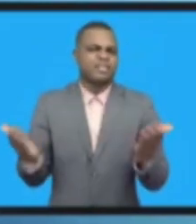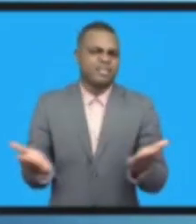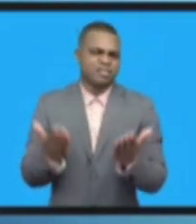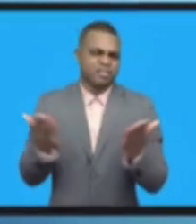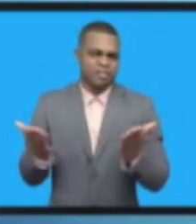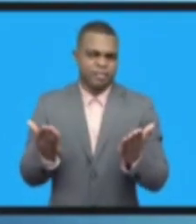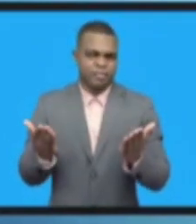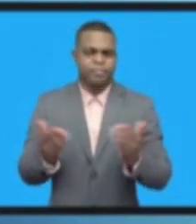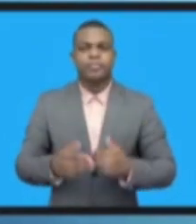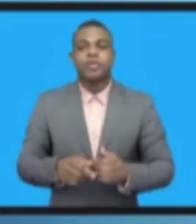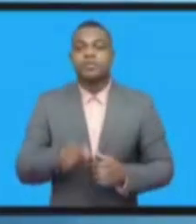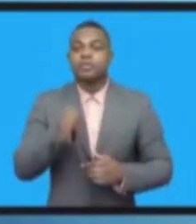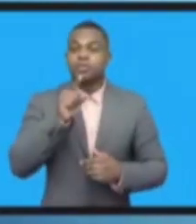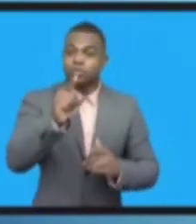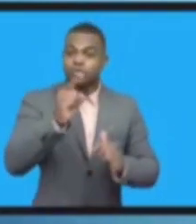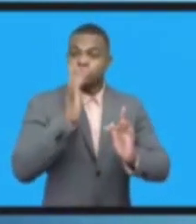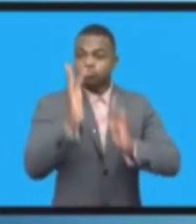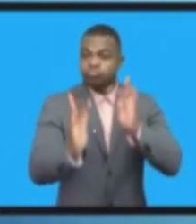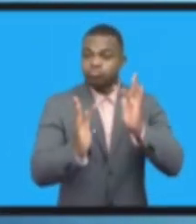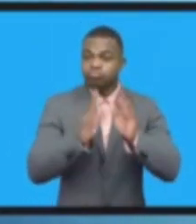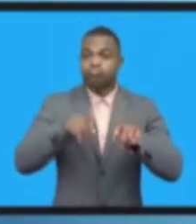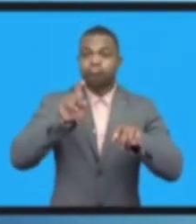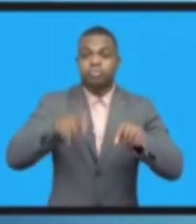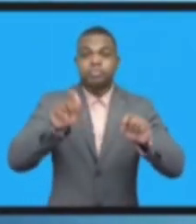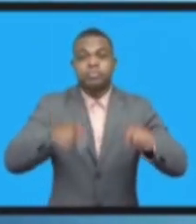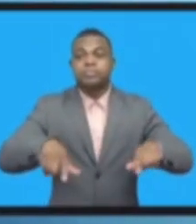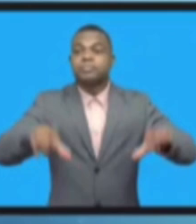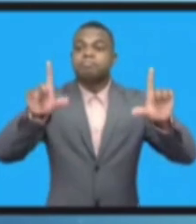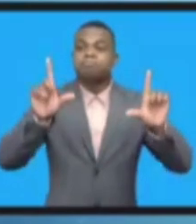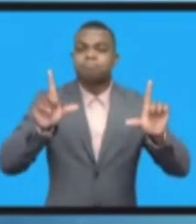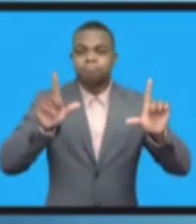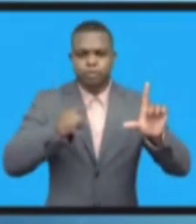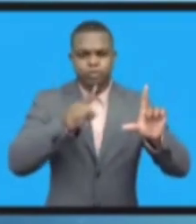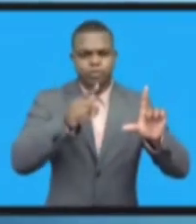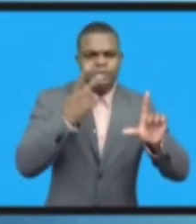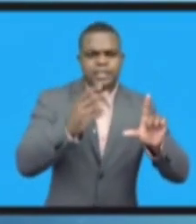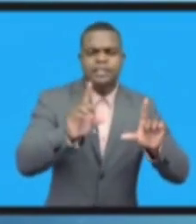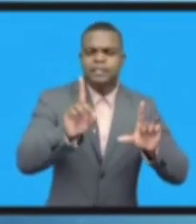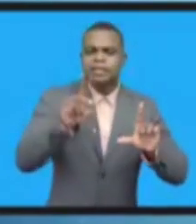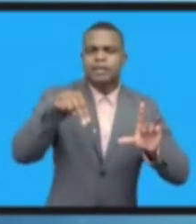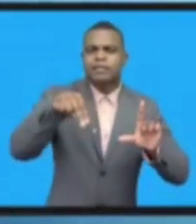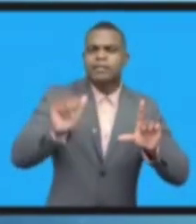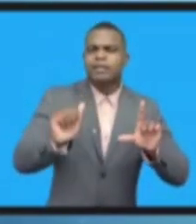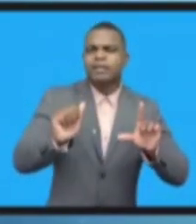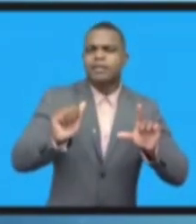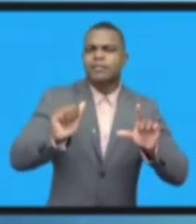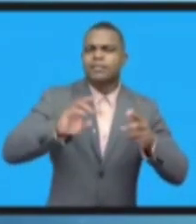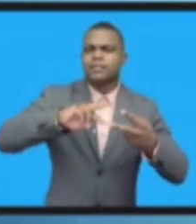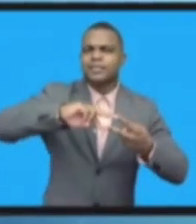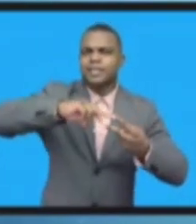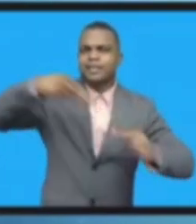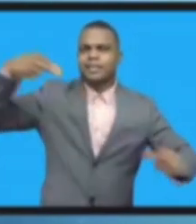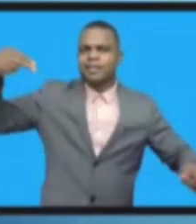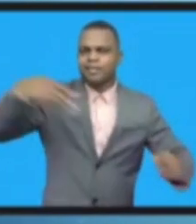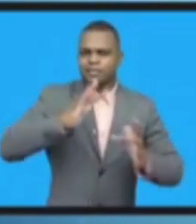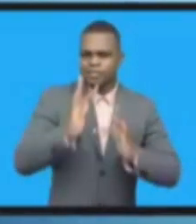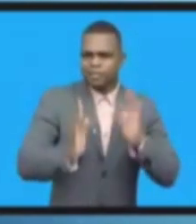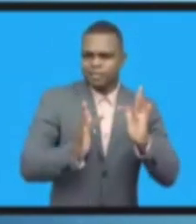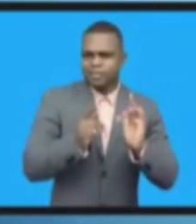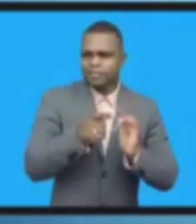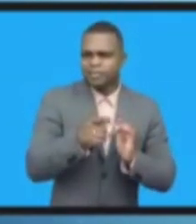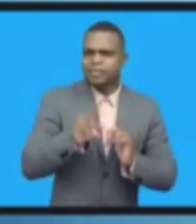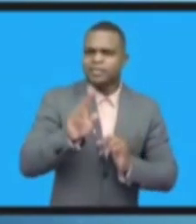если вы это не используете, то получается, что вы не в интернете. И часто